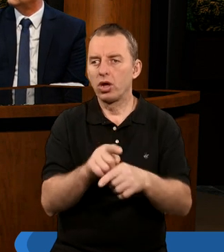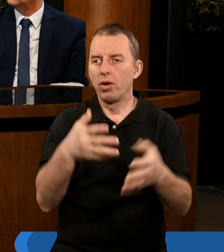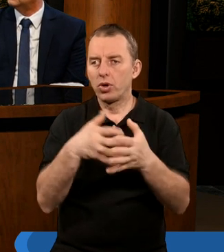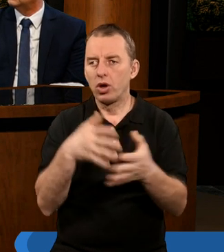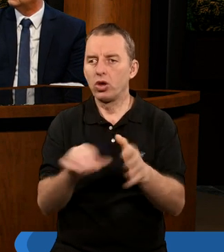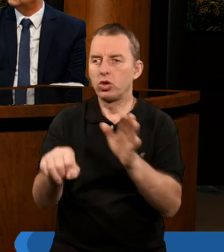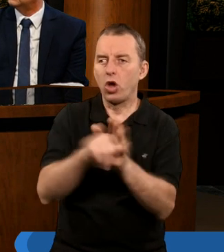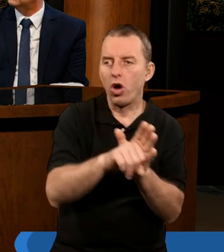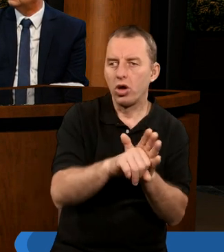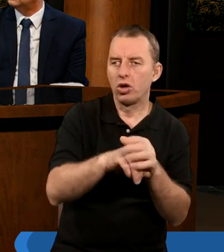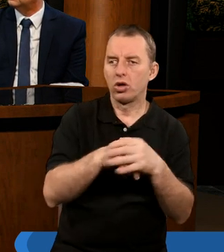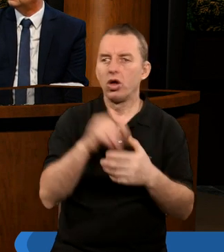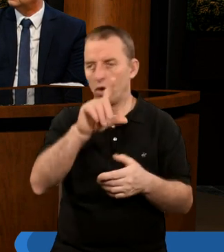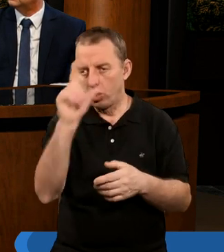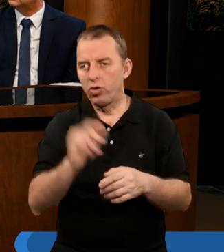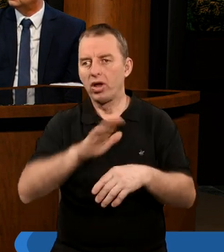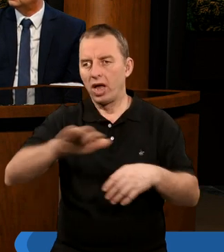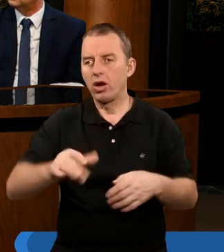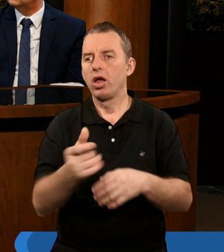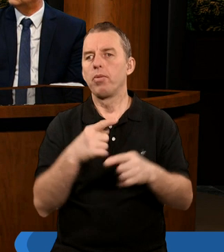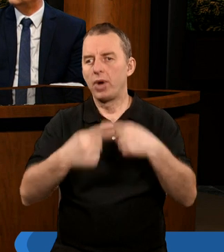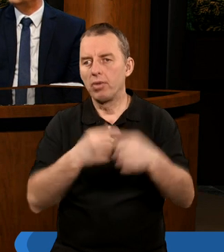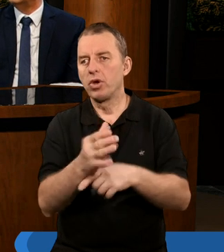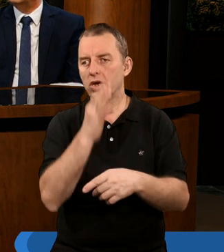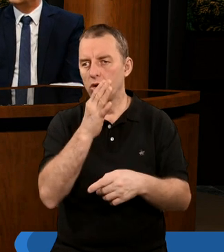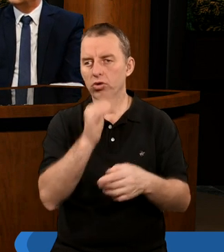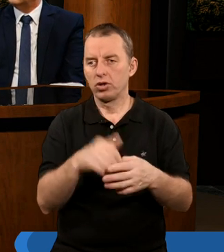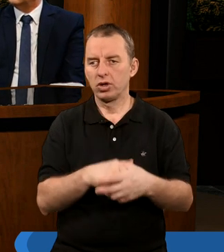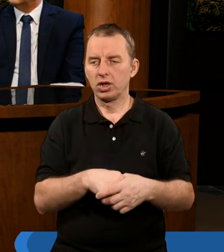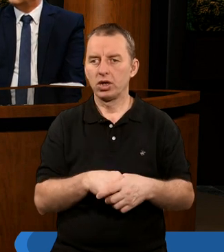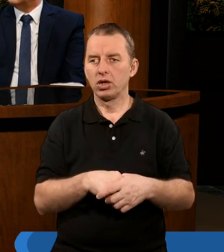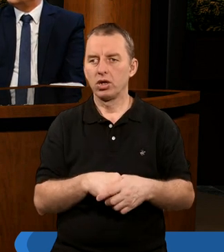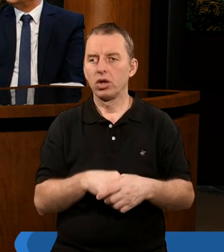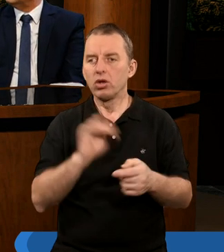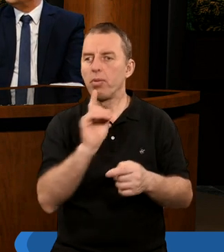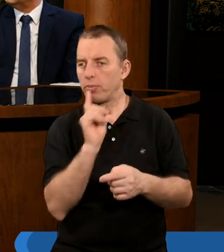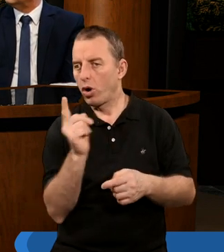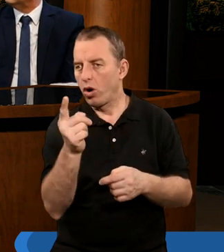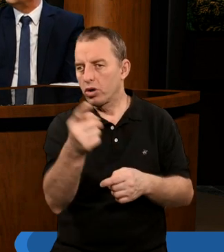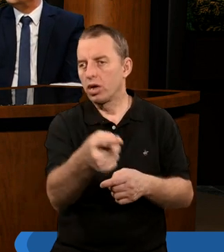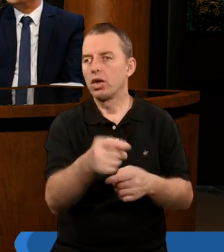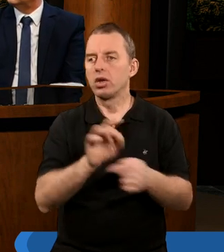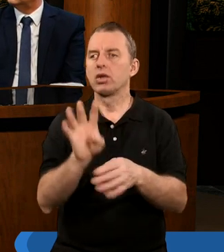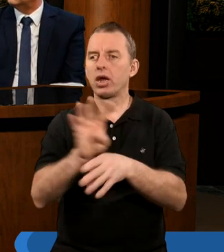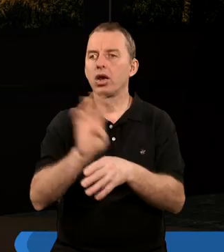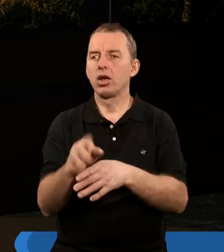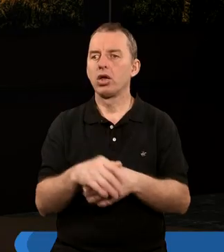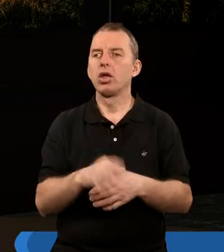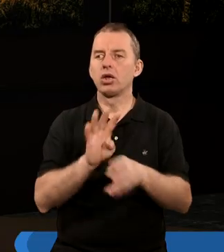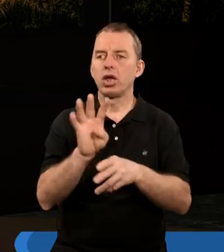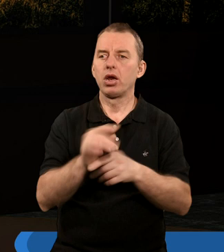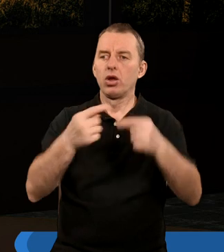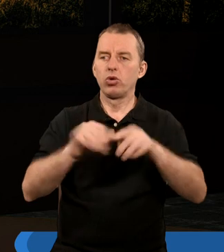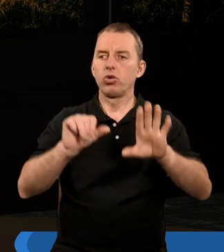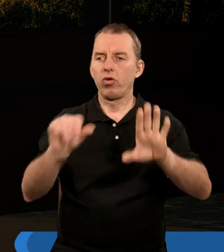prorokować do tych ludów, narodów, plemien, języków. Co za poselstwo znajdujesz w czternastym rozdziale? Tak, czternasty